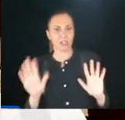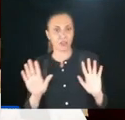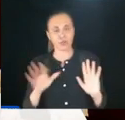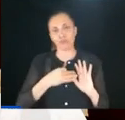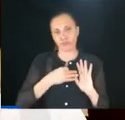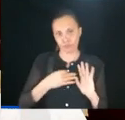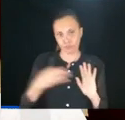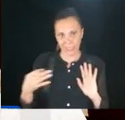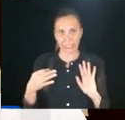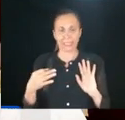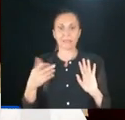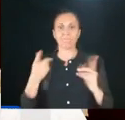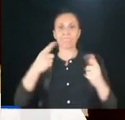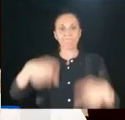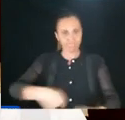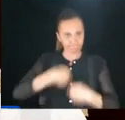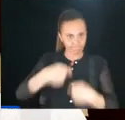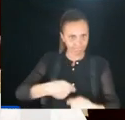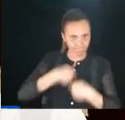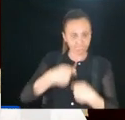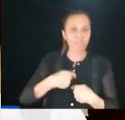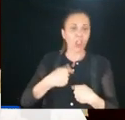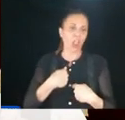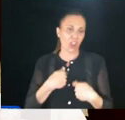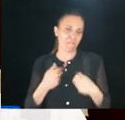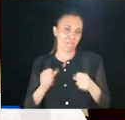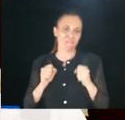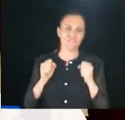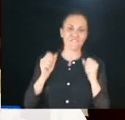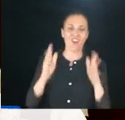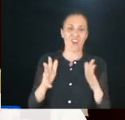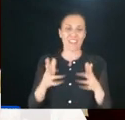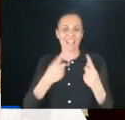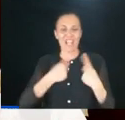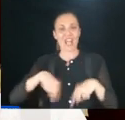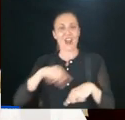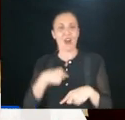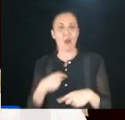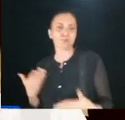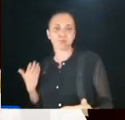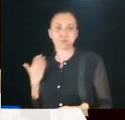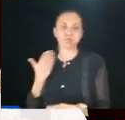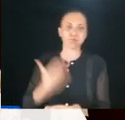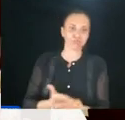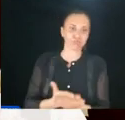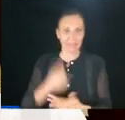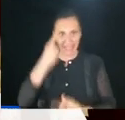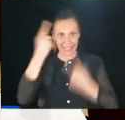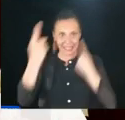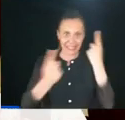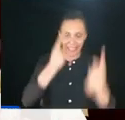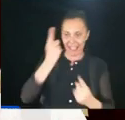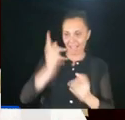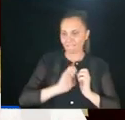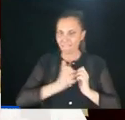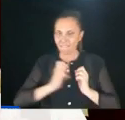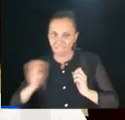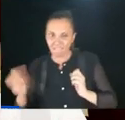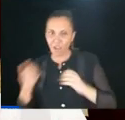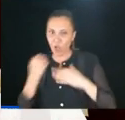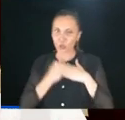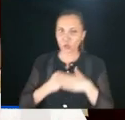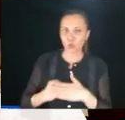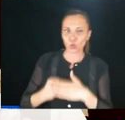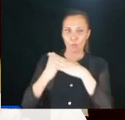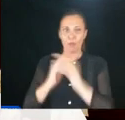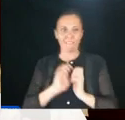che, bene, visto che comunque siamo stati stimolati, molto volentieri, io credo che porteremo altre idee, altro